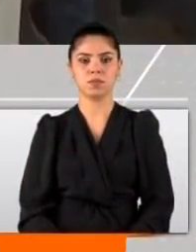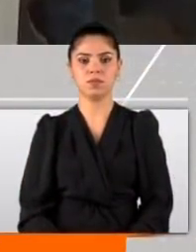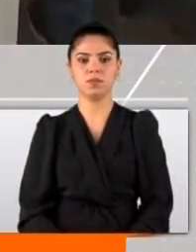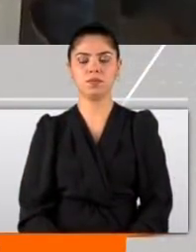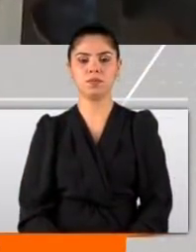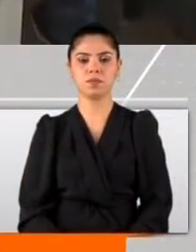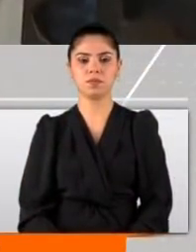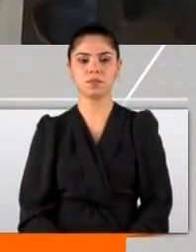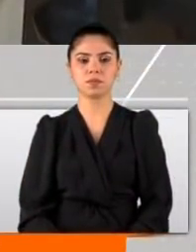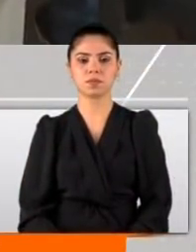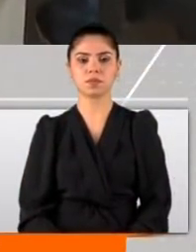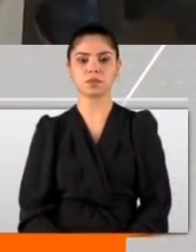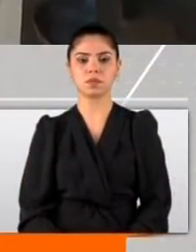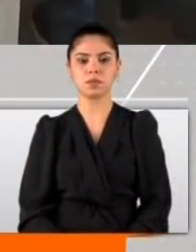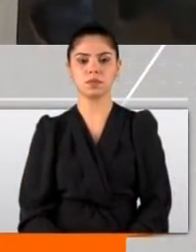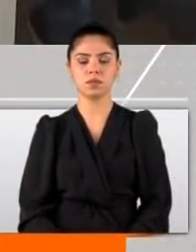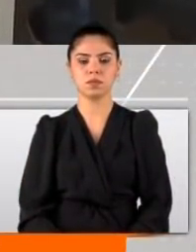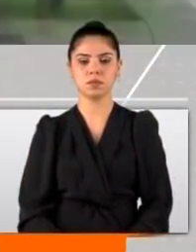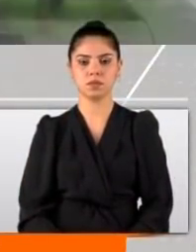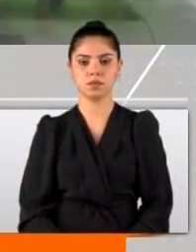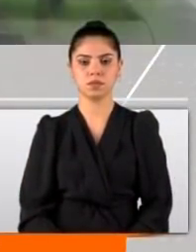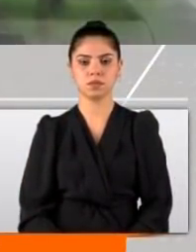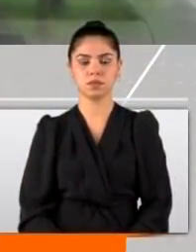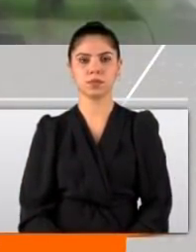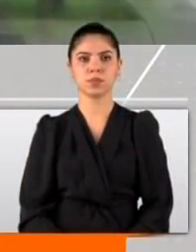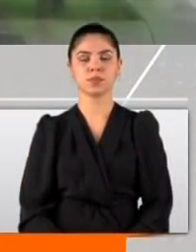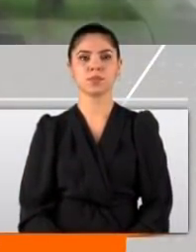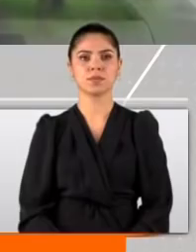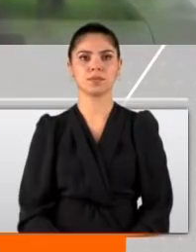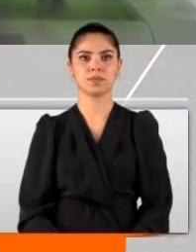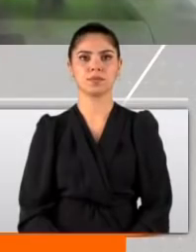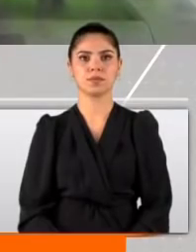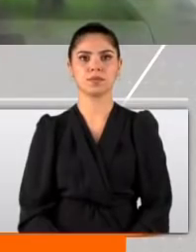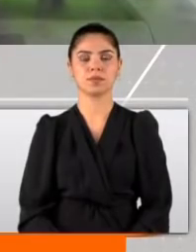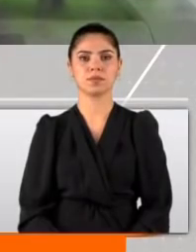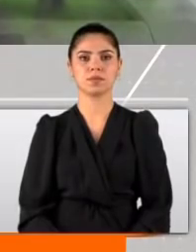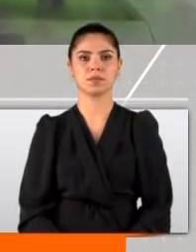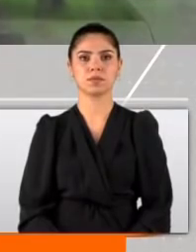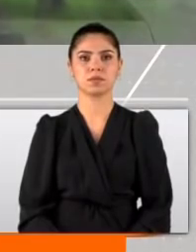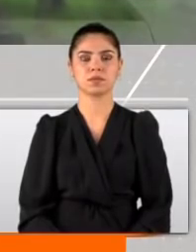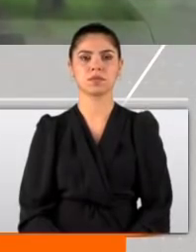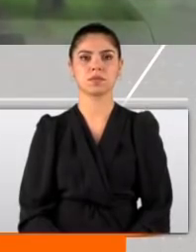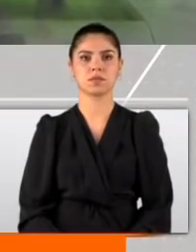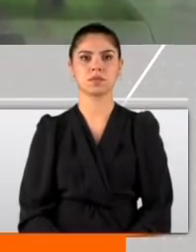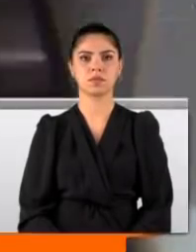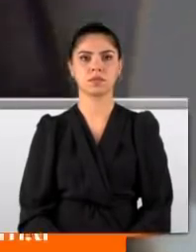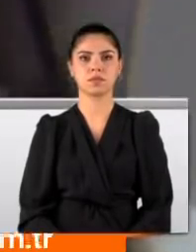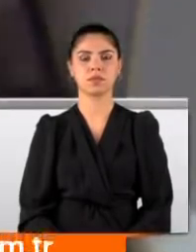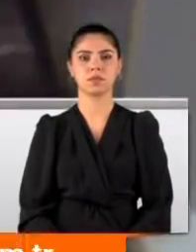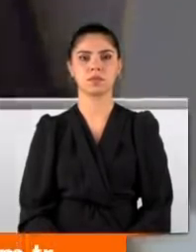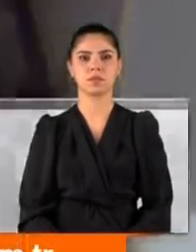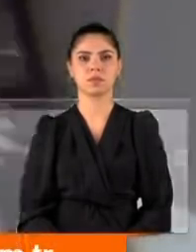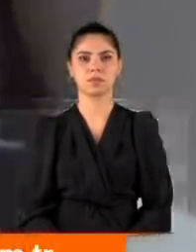hemen sonra Çalışma Bakanlığı ile gündemi alıyoruz ve komisyonu toplayarak çalışmaya başlıyoruz.